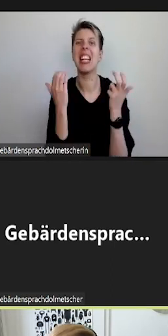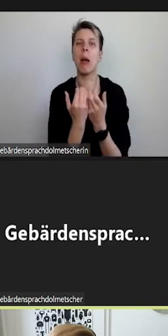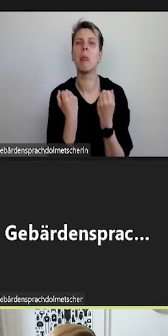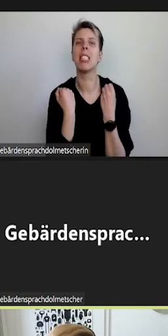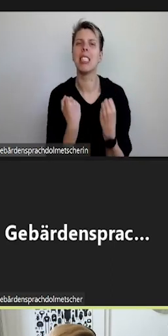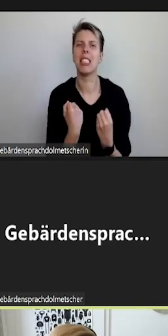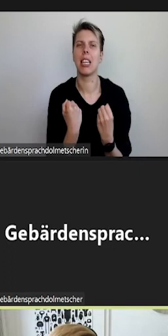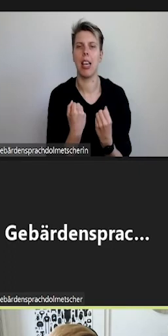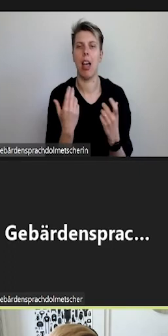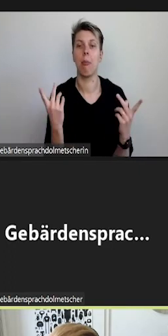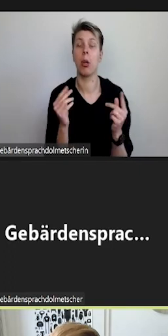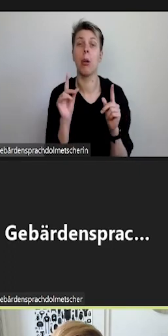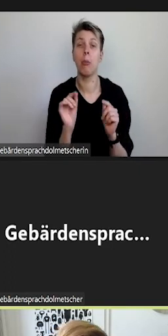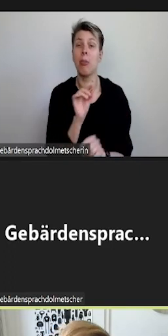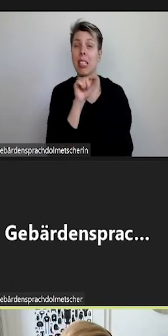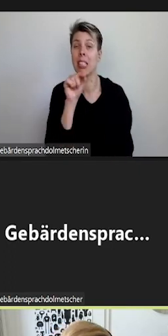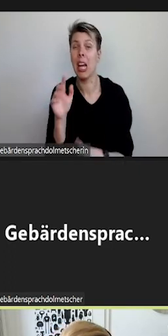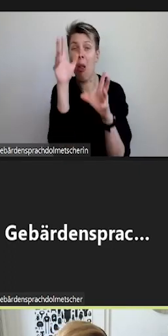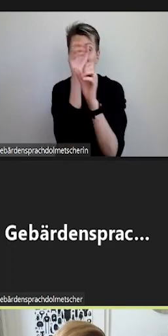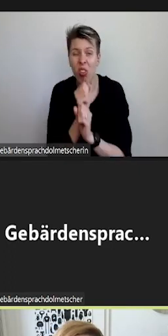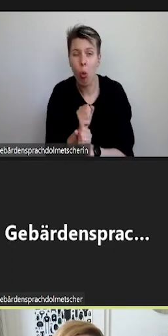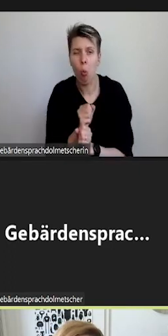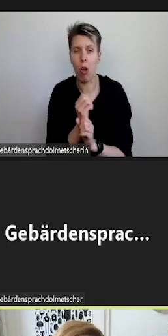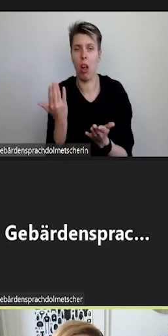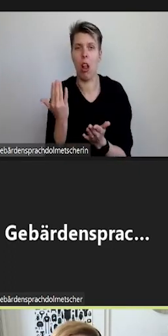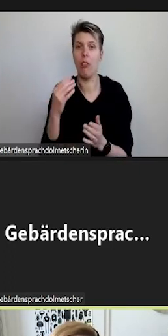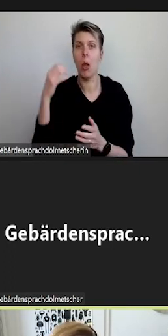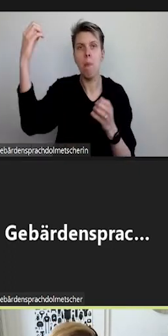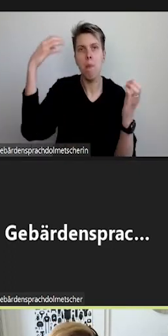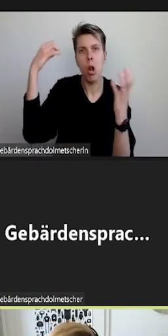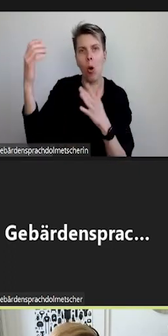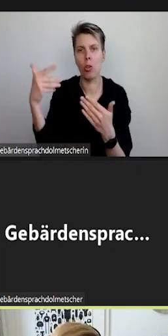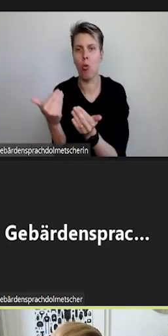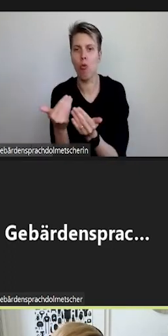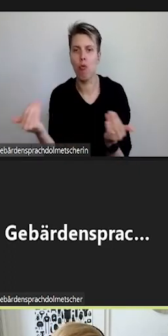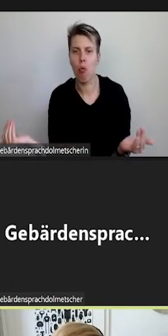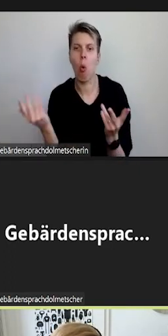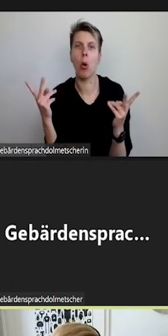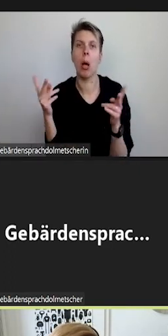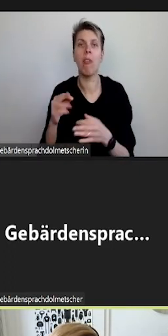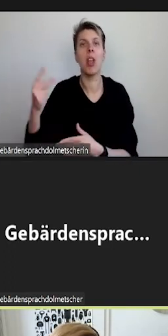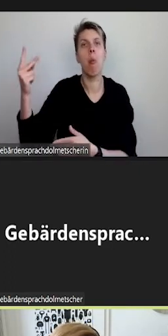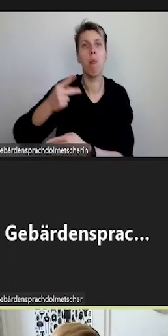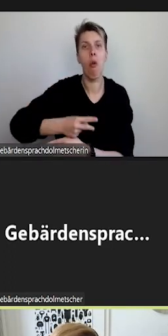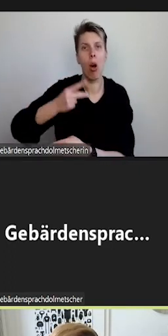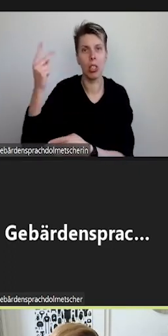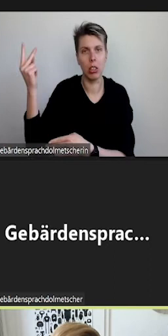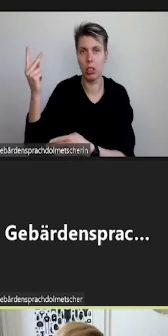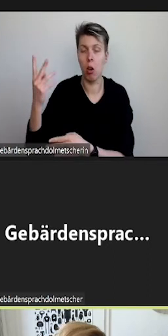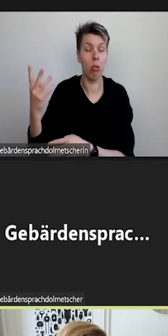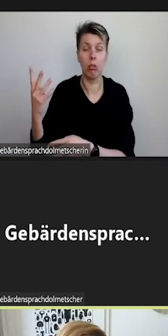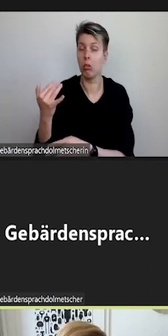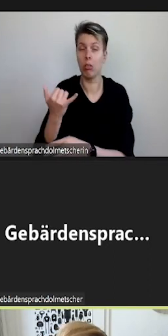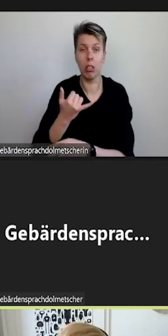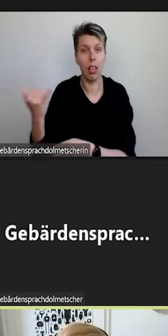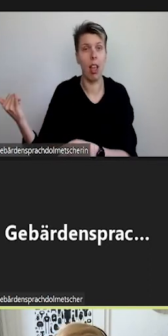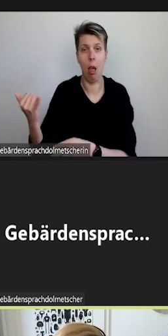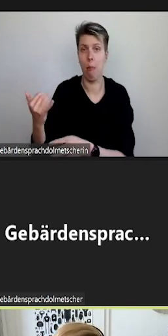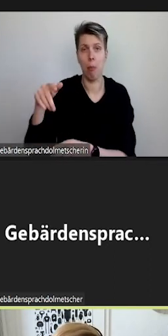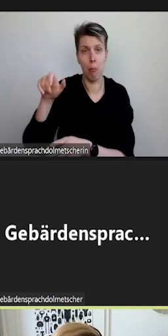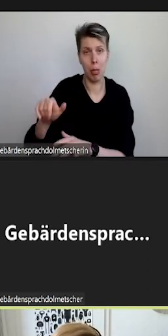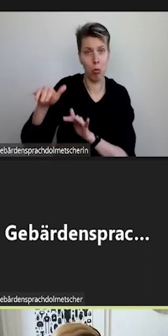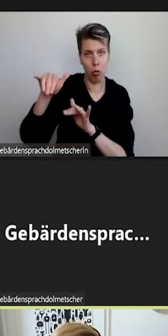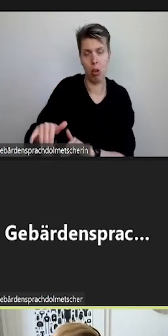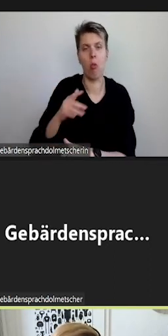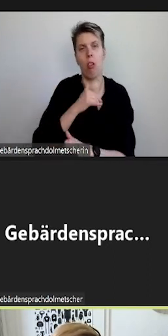welche Hauptwege nachts beleuchtet sind, wo sich Gegensprechanlagen oder 24 Stunden besetzte Pforten befinden. Zum Studium allgemein